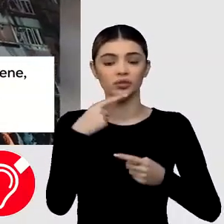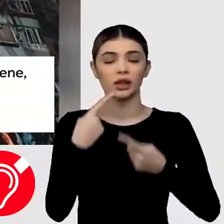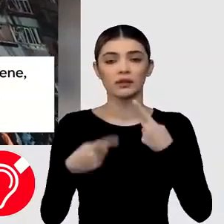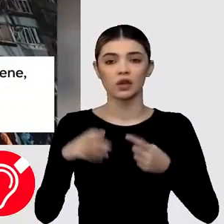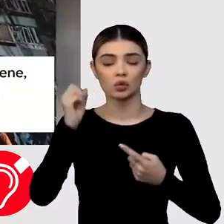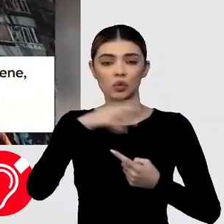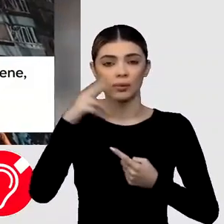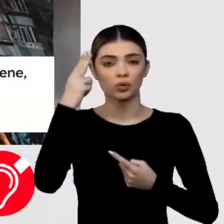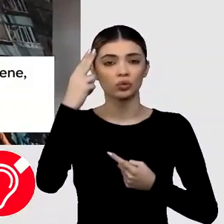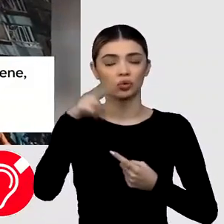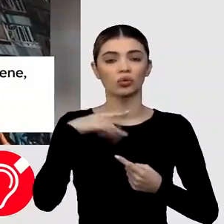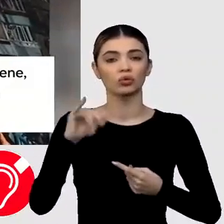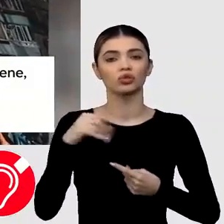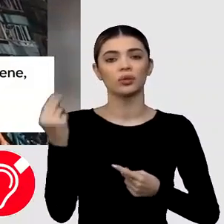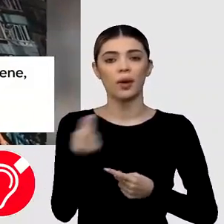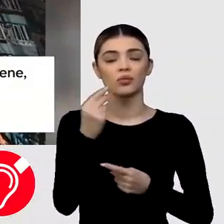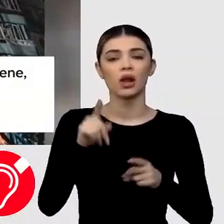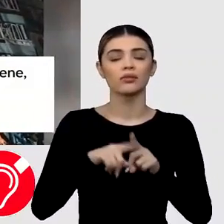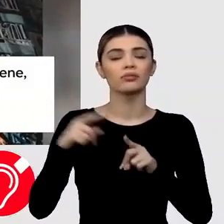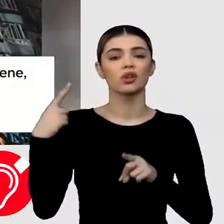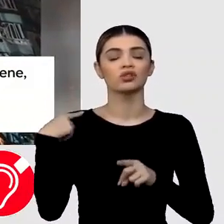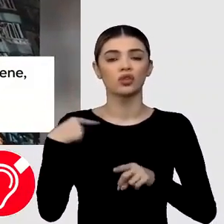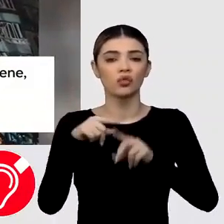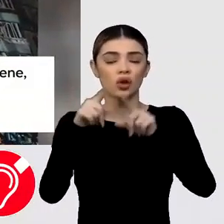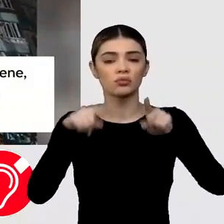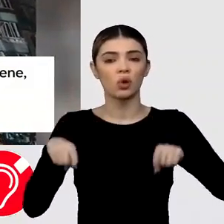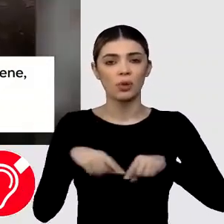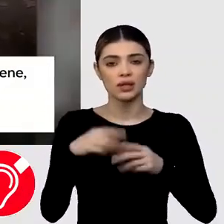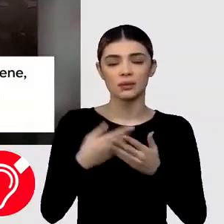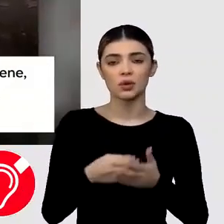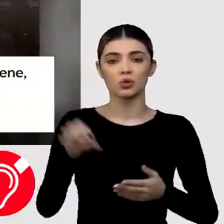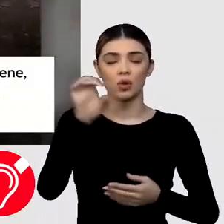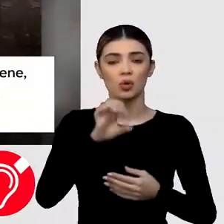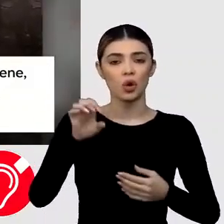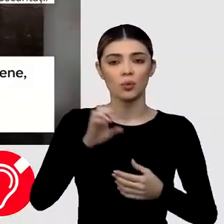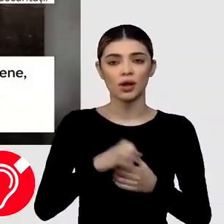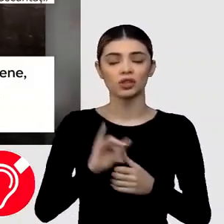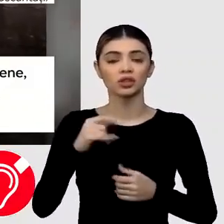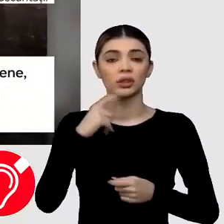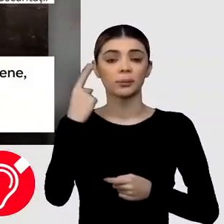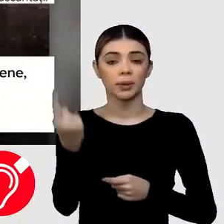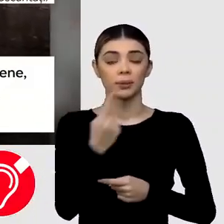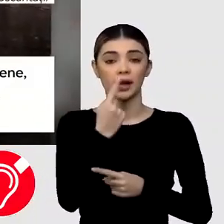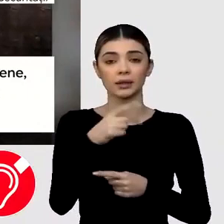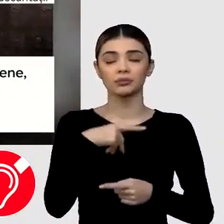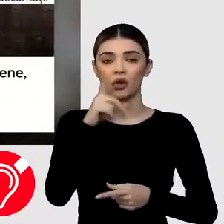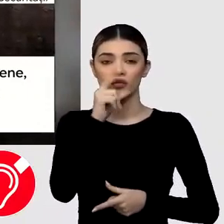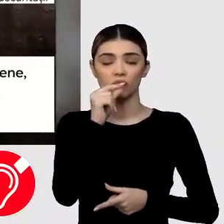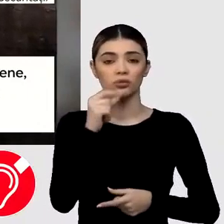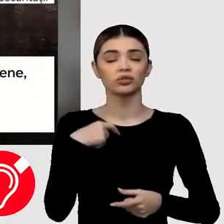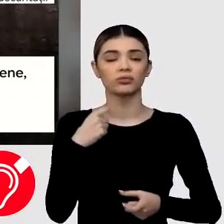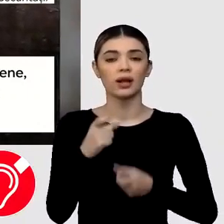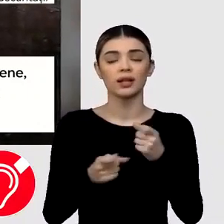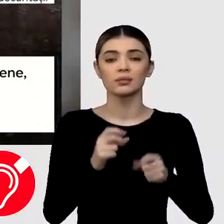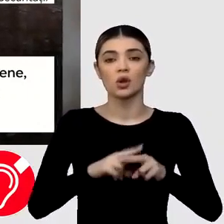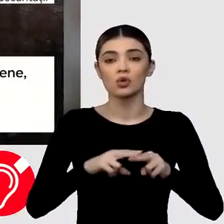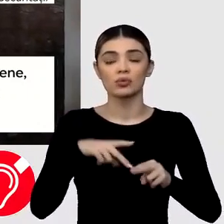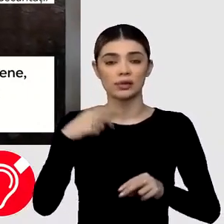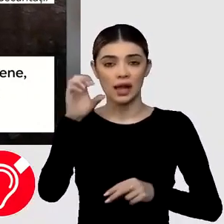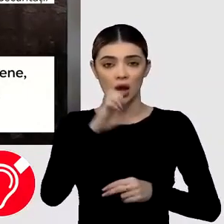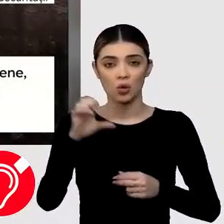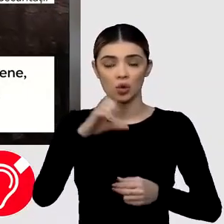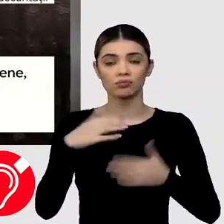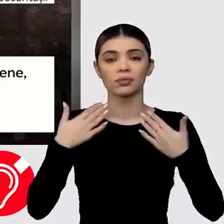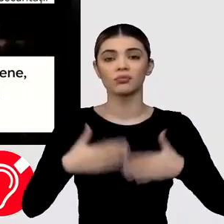europeni, precum și de șeful diplomației europene. Se va discuta, în primul rând, parcusul european al